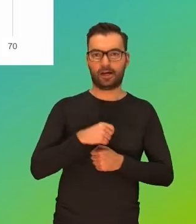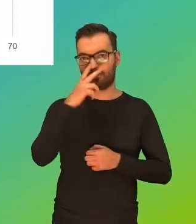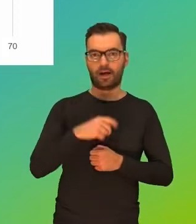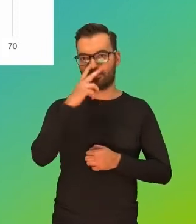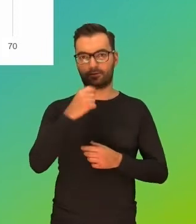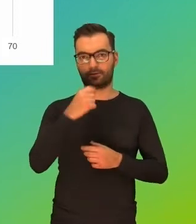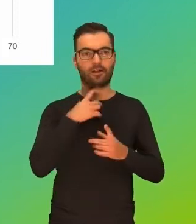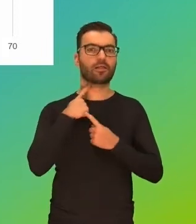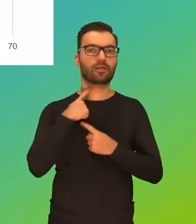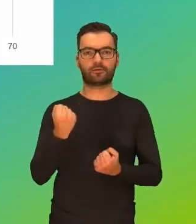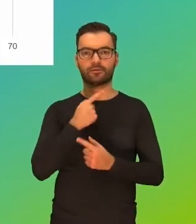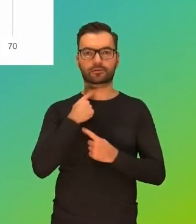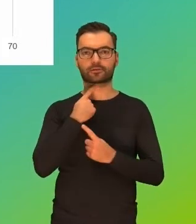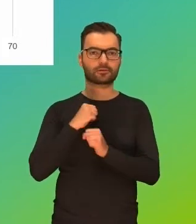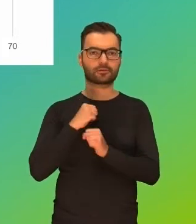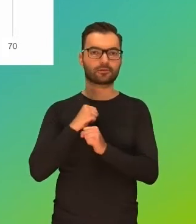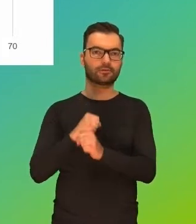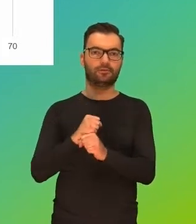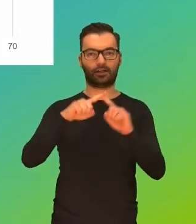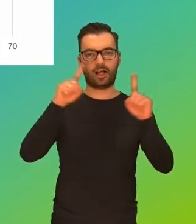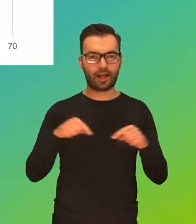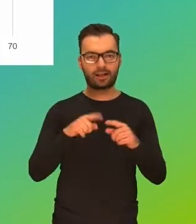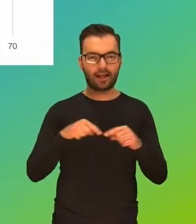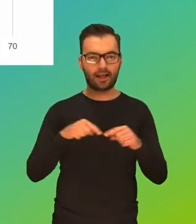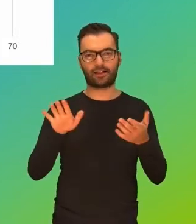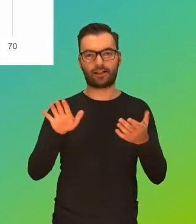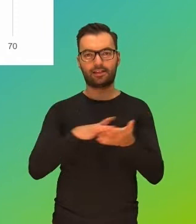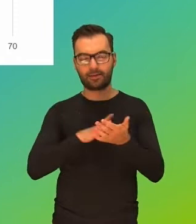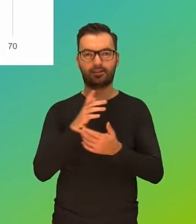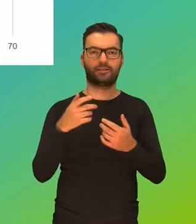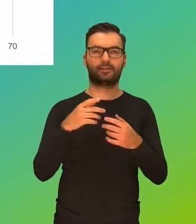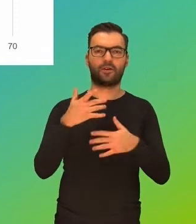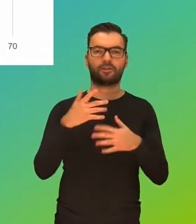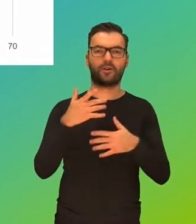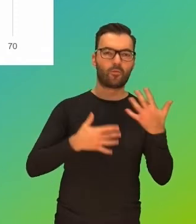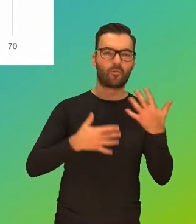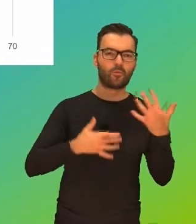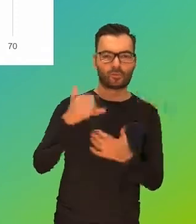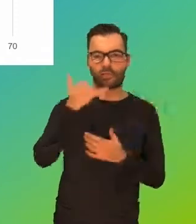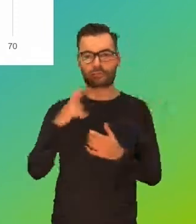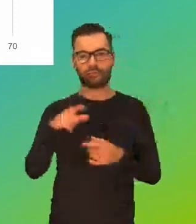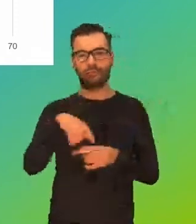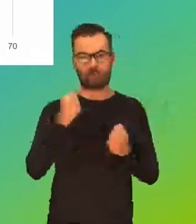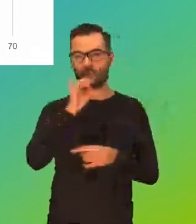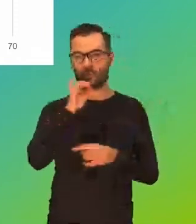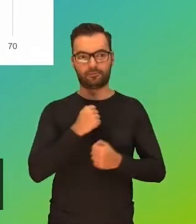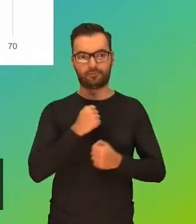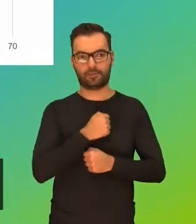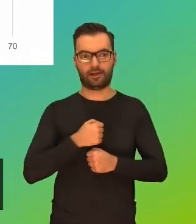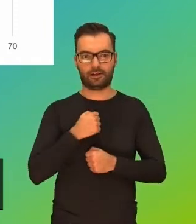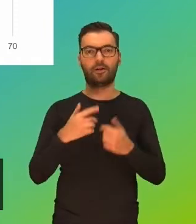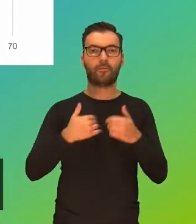swoją zależność, rosnącą zależność od ekranów, od urządzeń cyfrowych i naprawdę są tym poważnie zaniepokojeni.